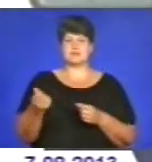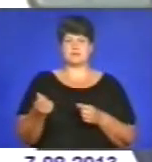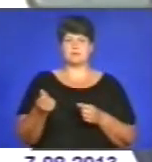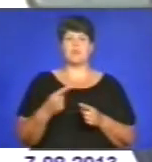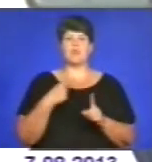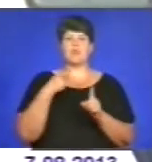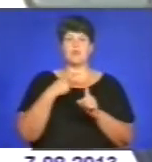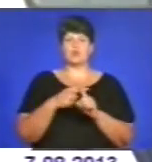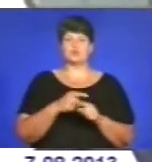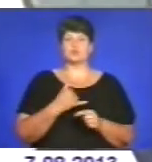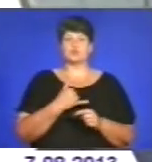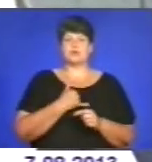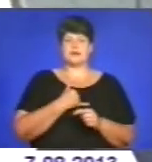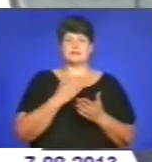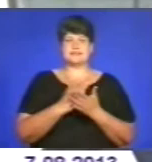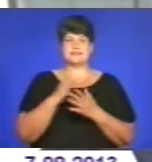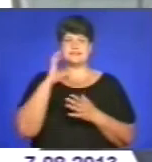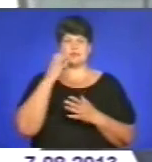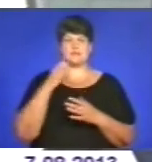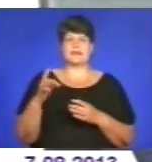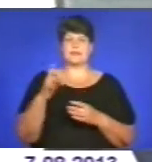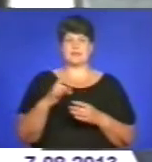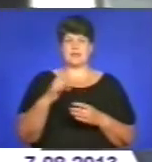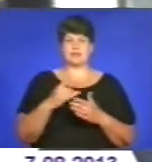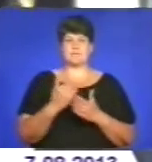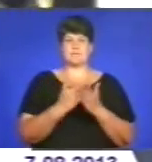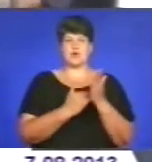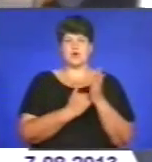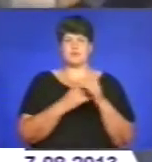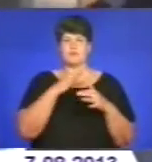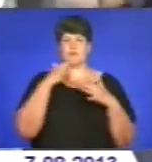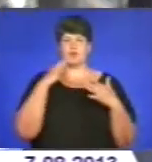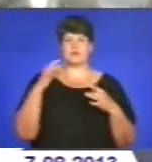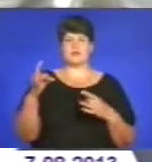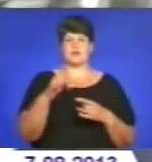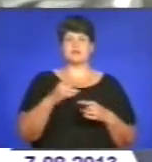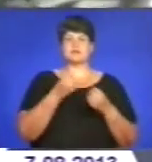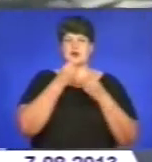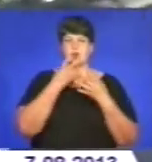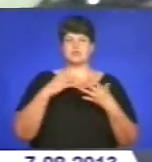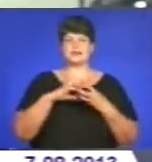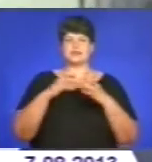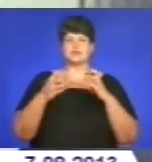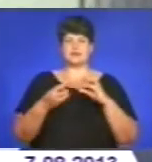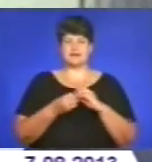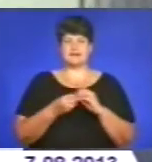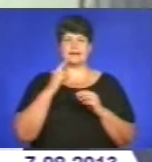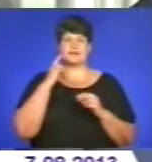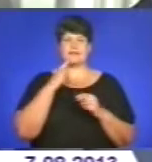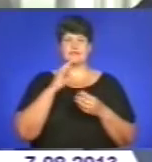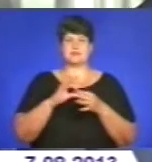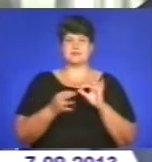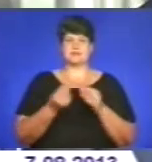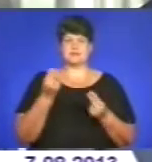Плюс у нас є серйозні регіональні програми во многих регіонах. І у нас дуже хороші результати в дефлімпійських іграх.